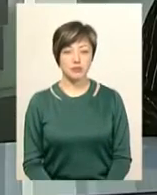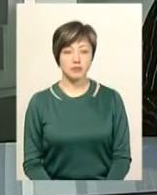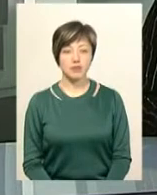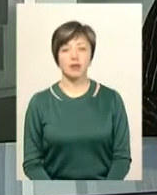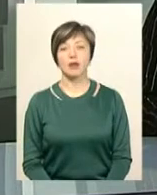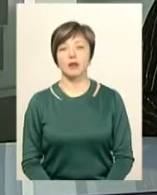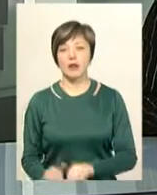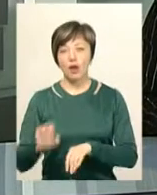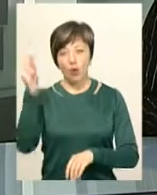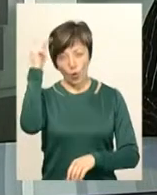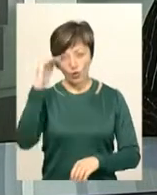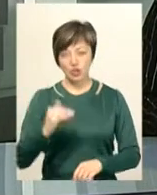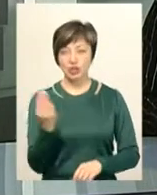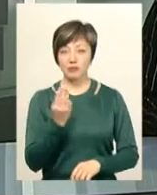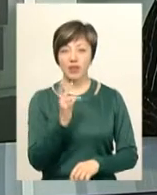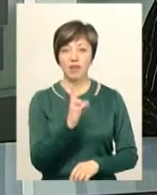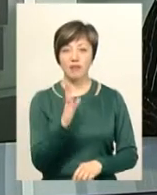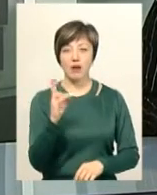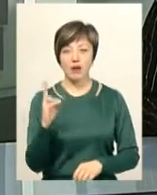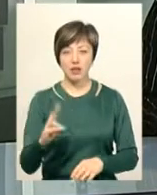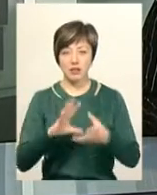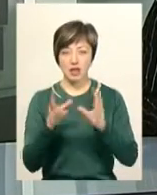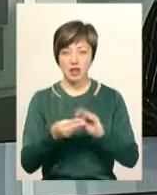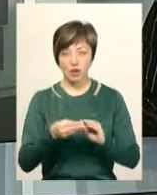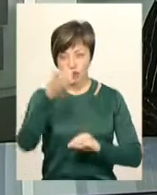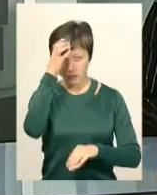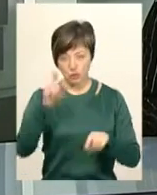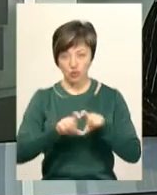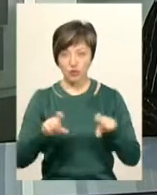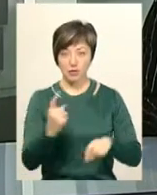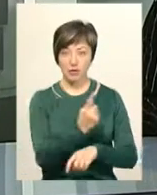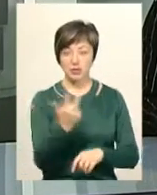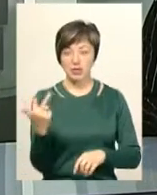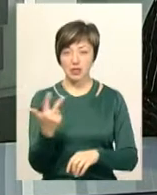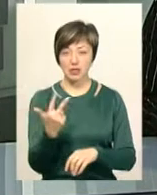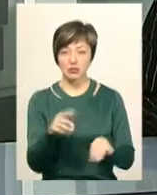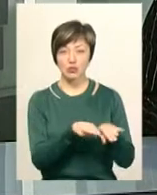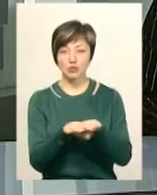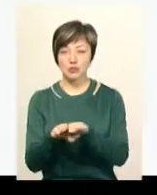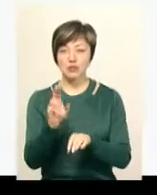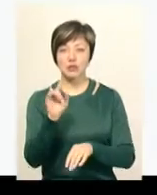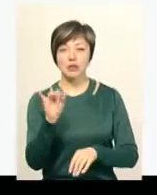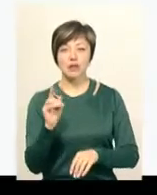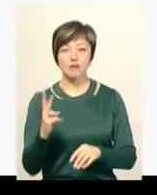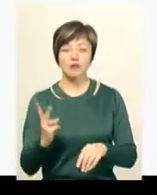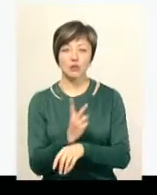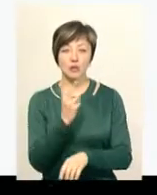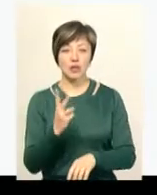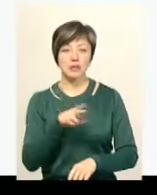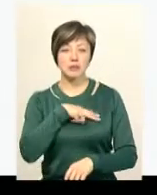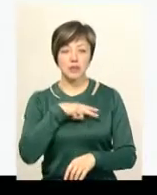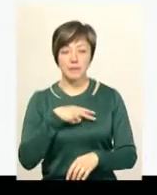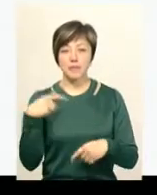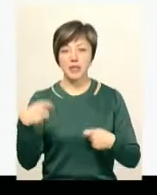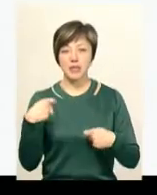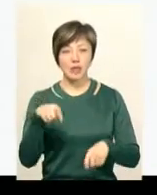Учениця Шепетівського НВК загальноосвітня школа 1-3 ступенів гімназії Юлія Царик у друге стала стипендіатом